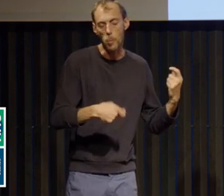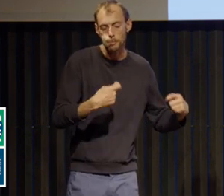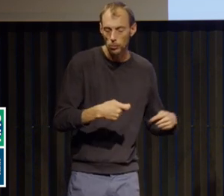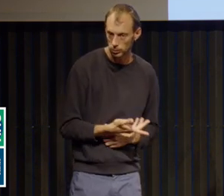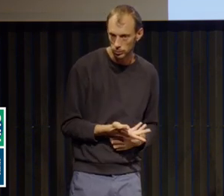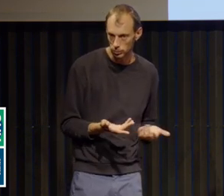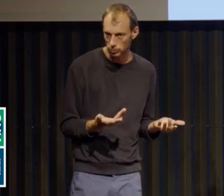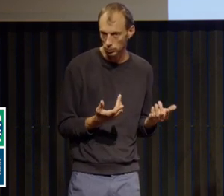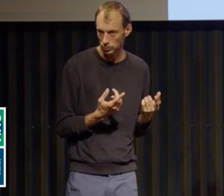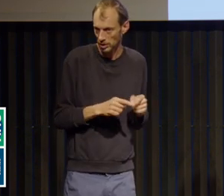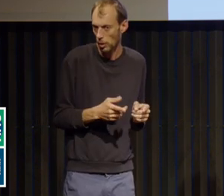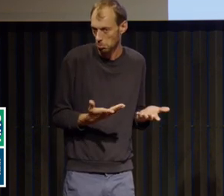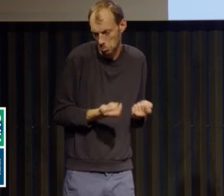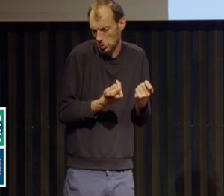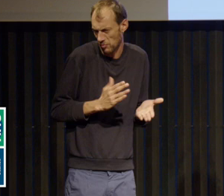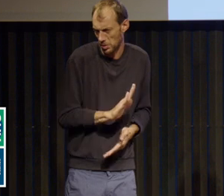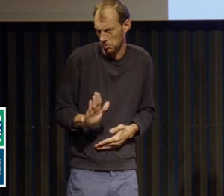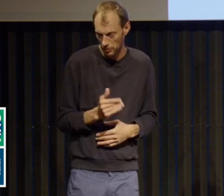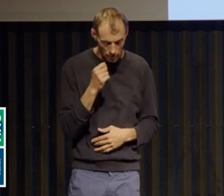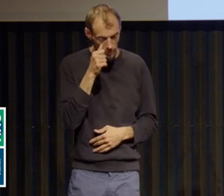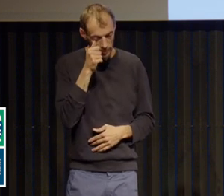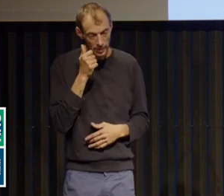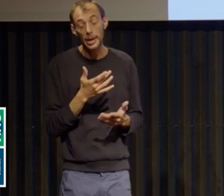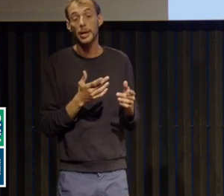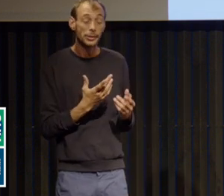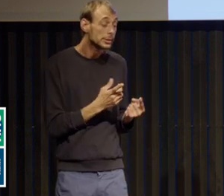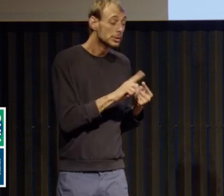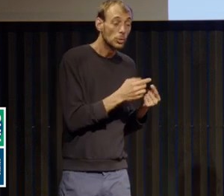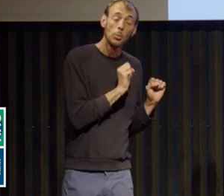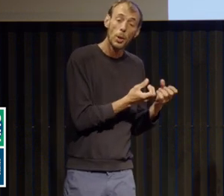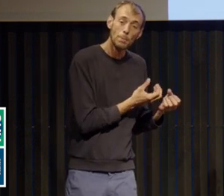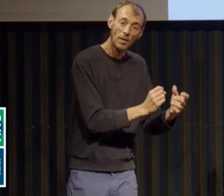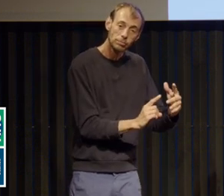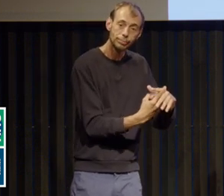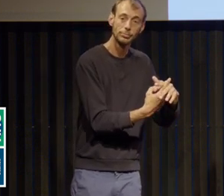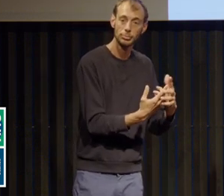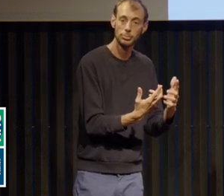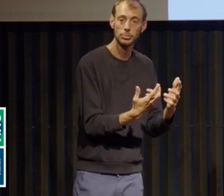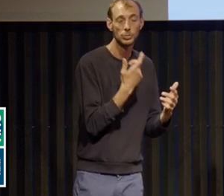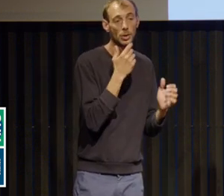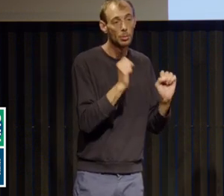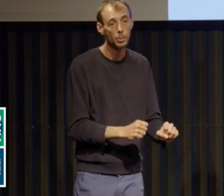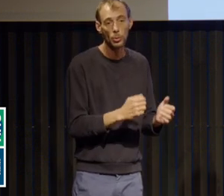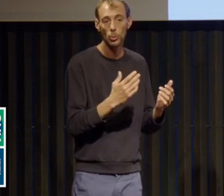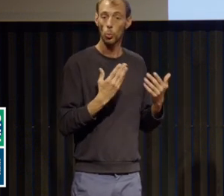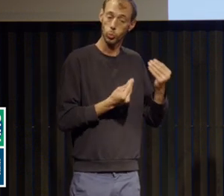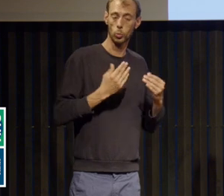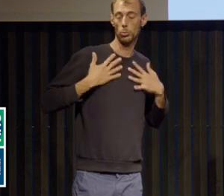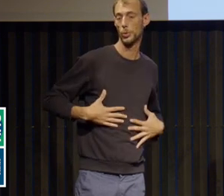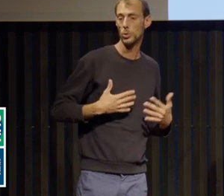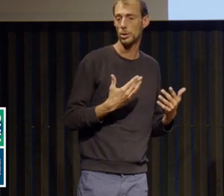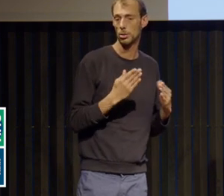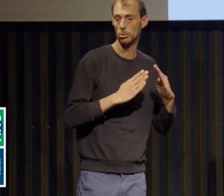ce genre. Et puis, les facteurs déclenchants, alors, bien sûr, facteurs physiologiques, psychologiques, l'arrivée de la